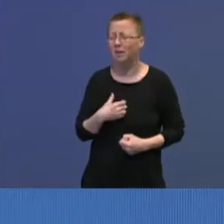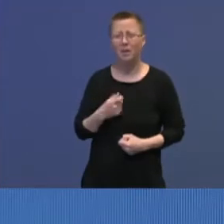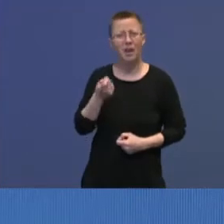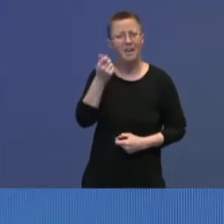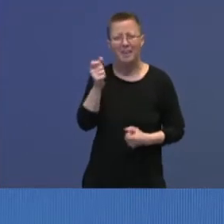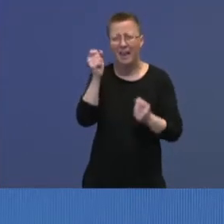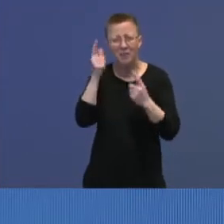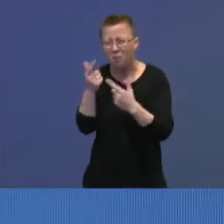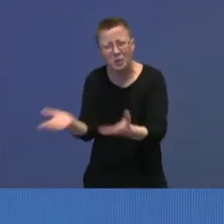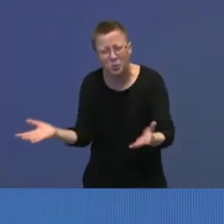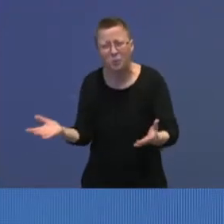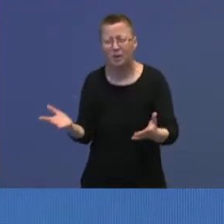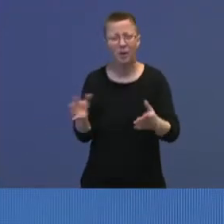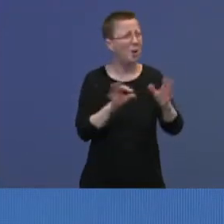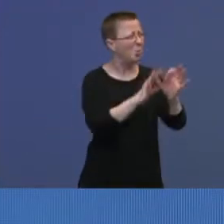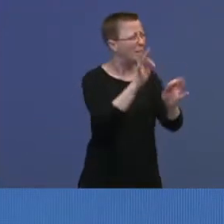informasjon,